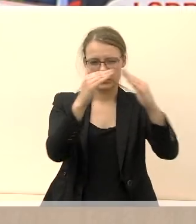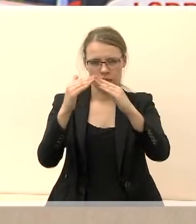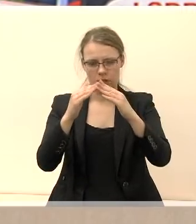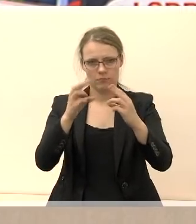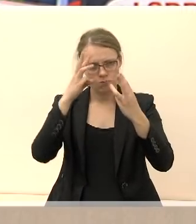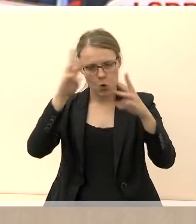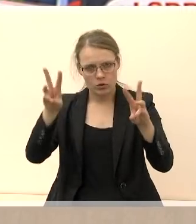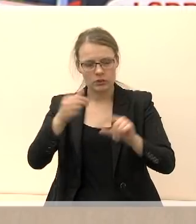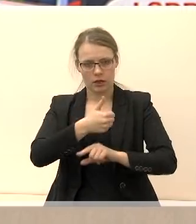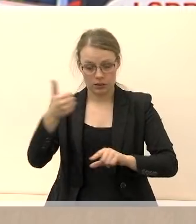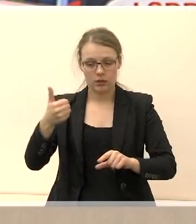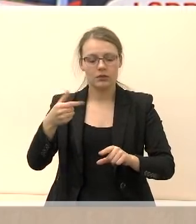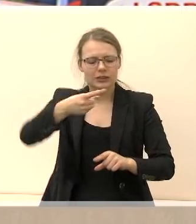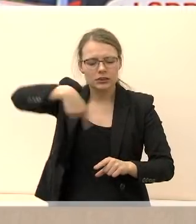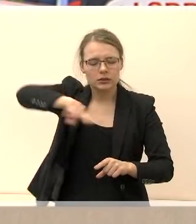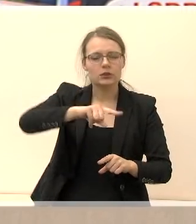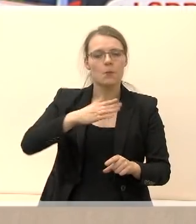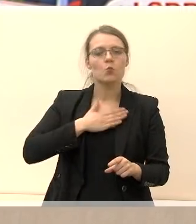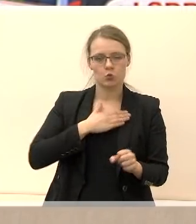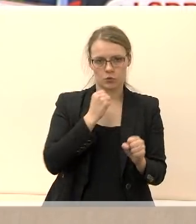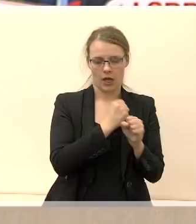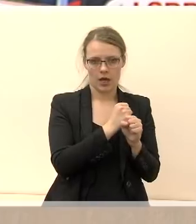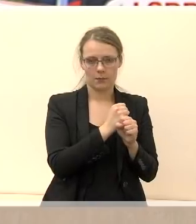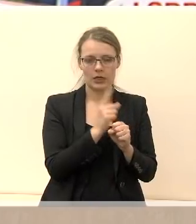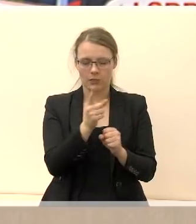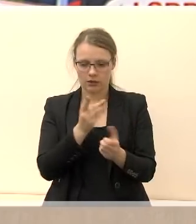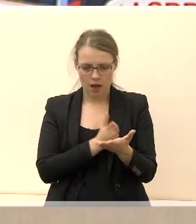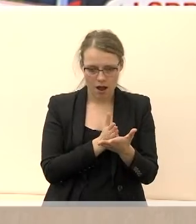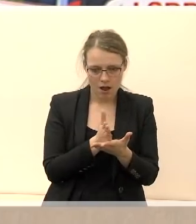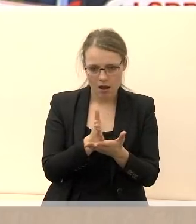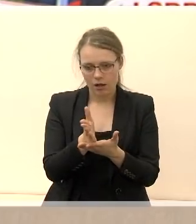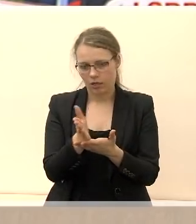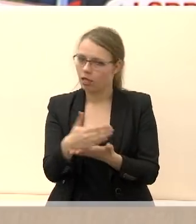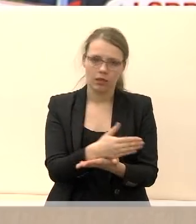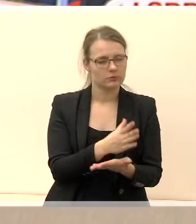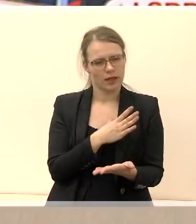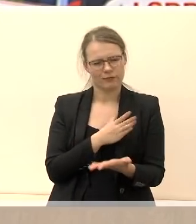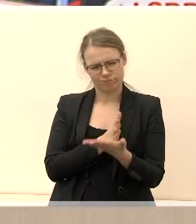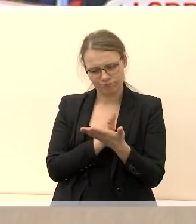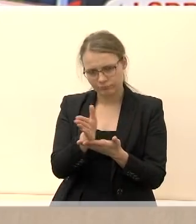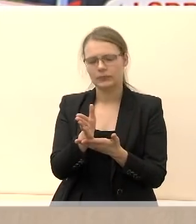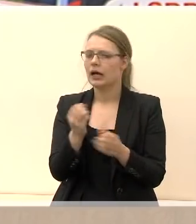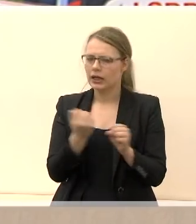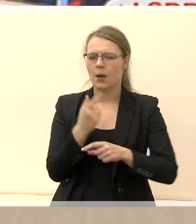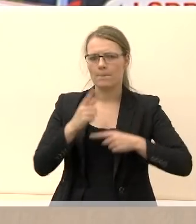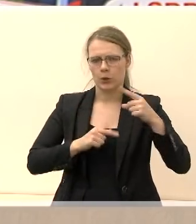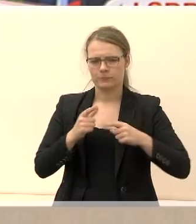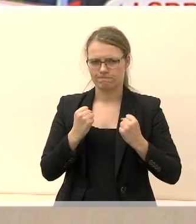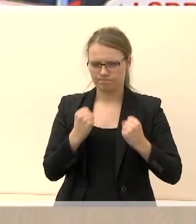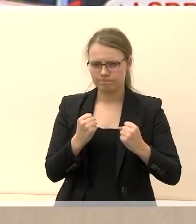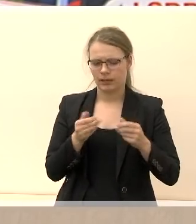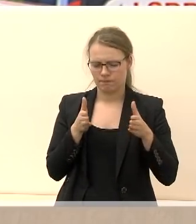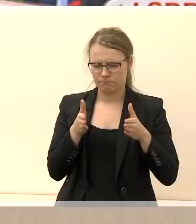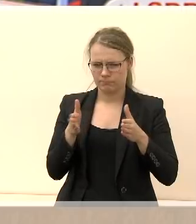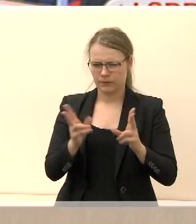mūsų darbo rezultatas, bet prarasti krypties negalime. Turime ir toliau išlaikyti politinį stabilumą, nes tikime,